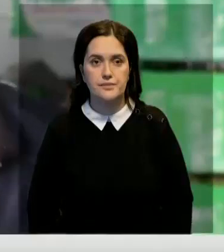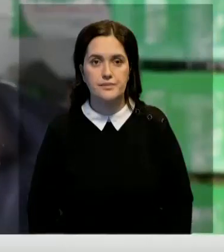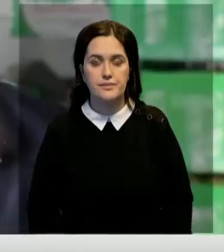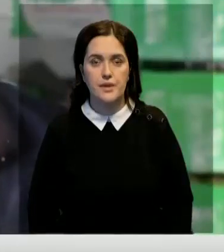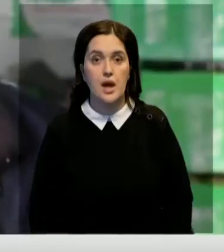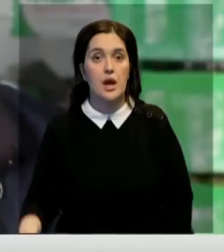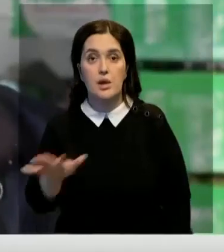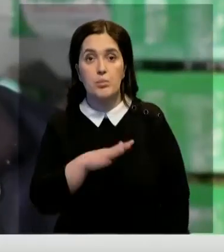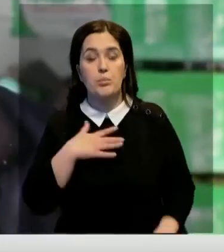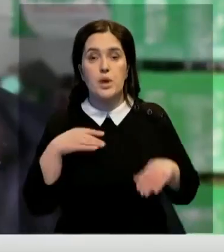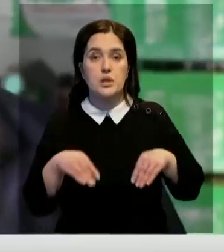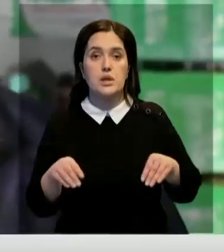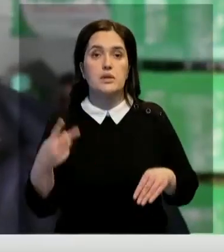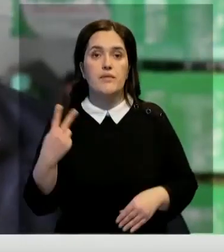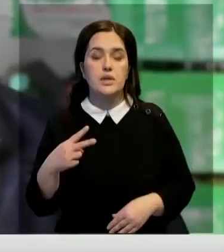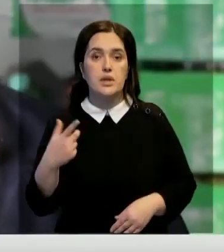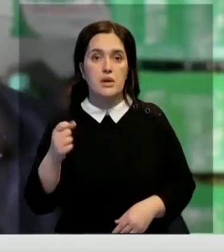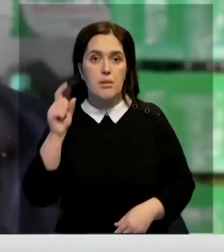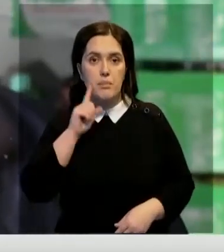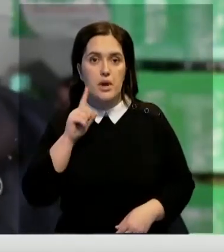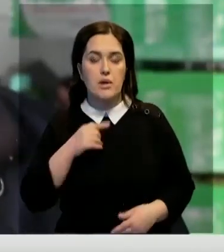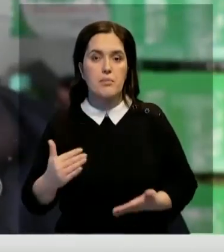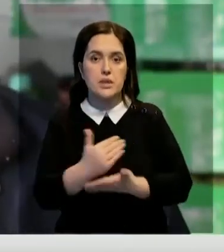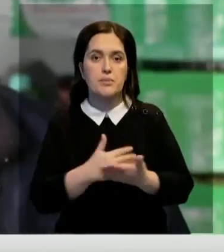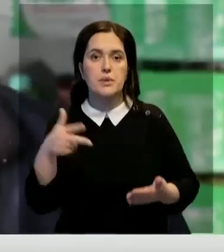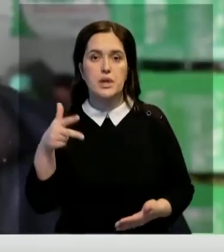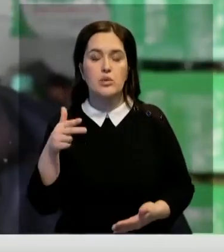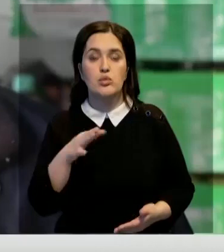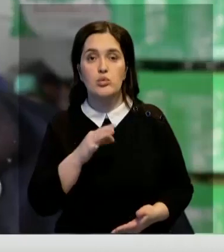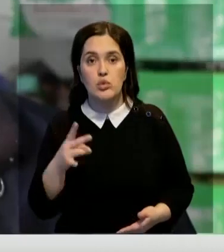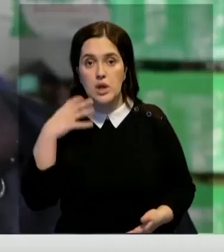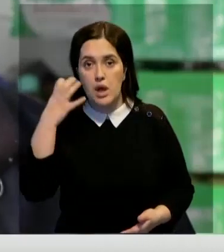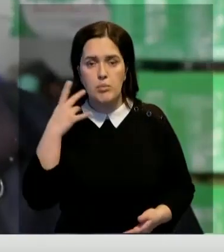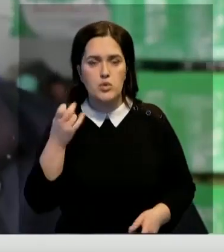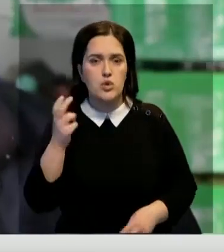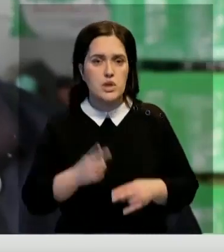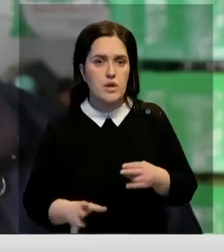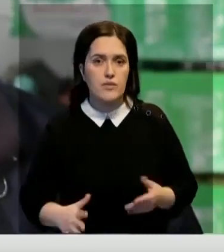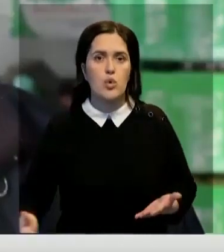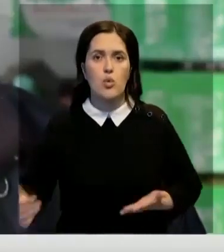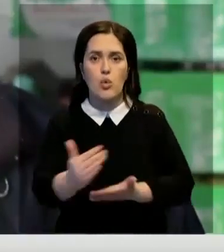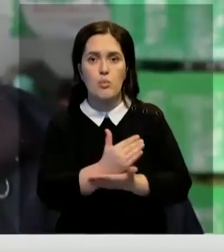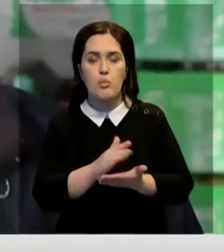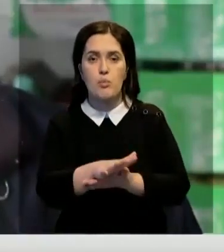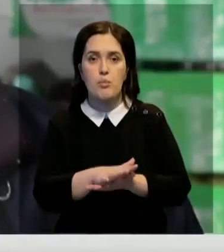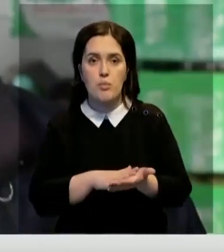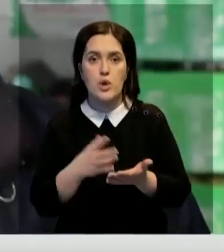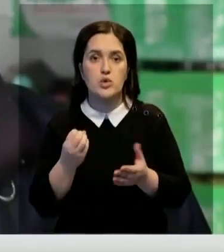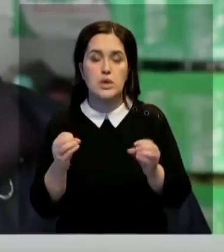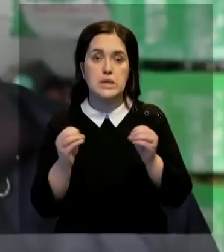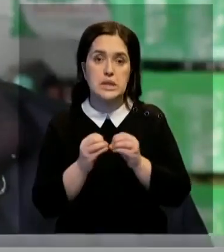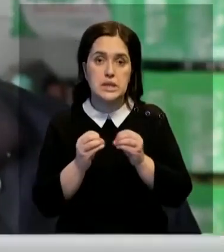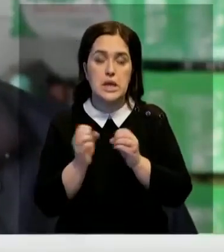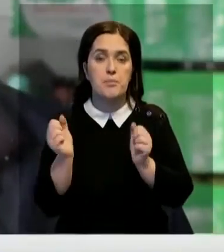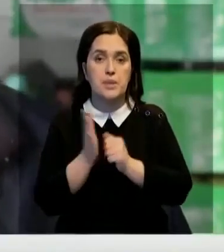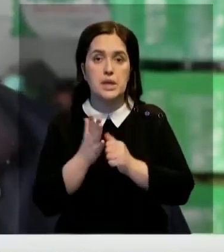Площадь моего сада 20 гектаров. Пока мы собрали 3 тысячи тонн яблок. Но это не все. Уборочная кампания продлится еще 10-15